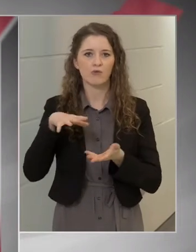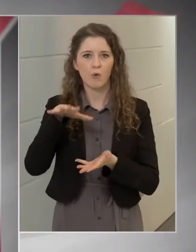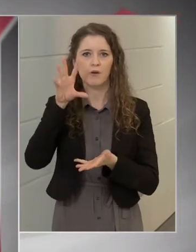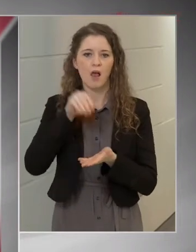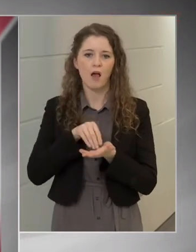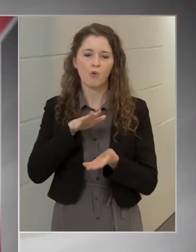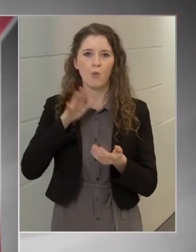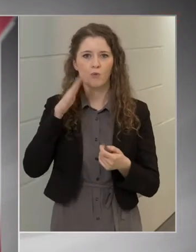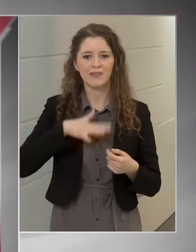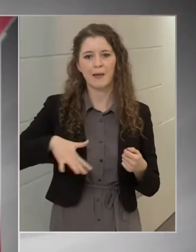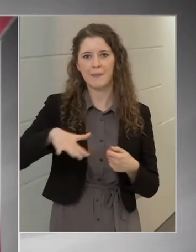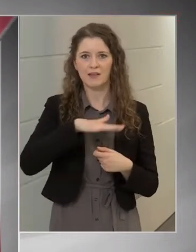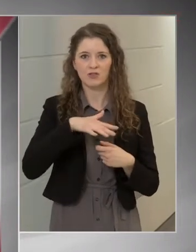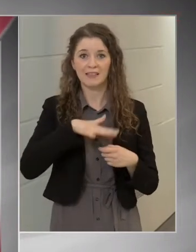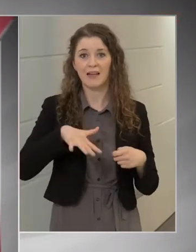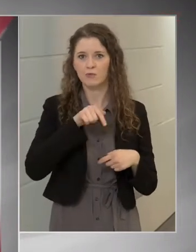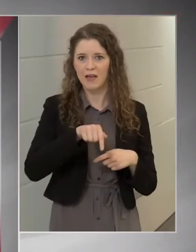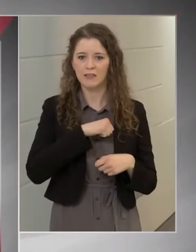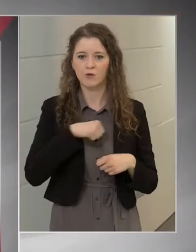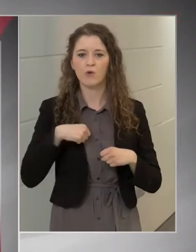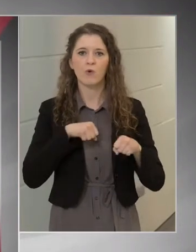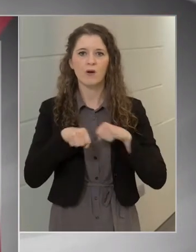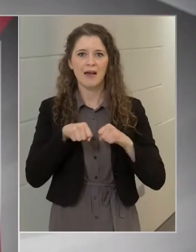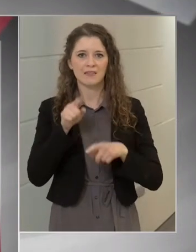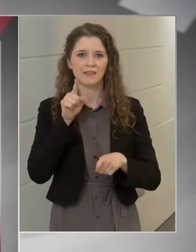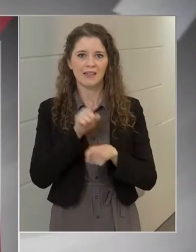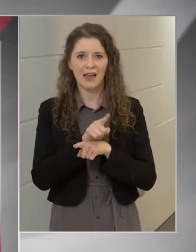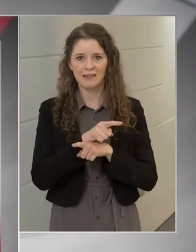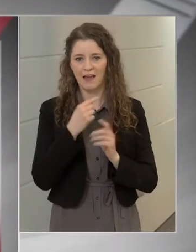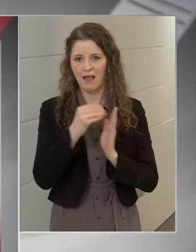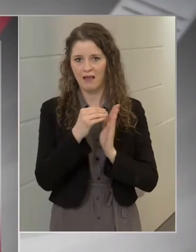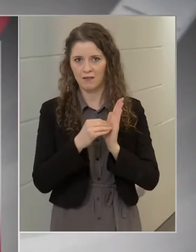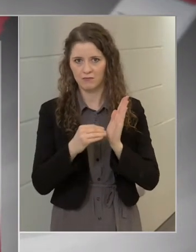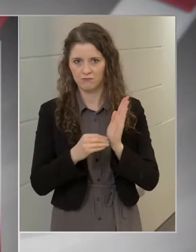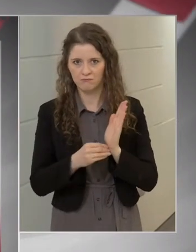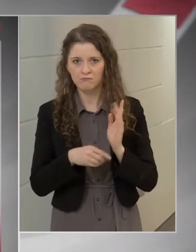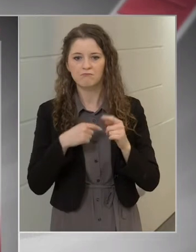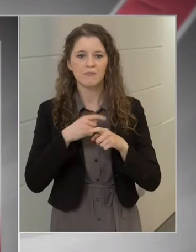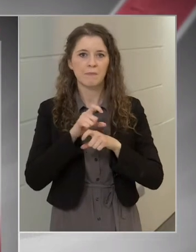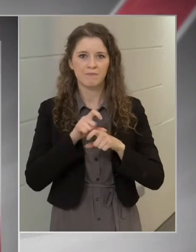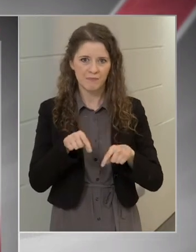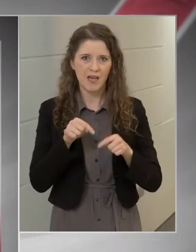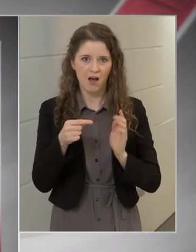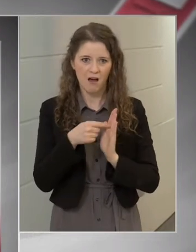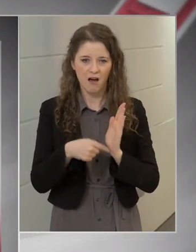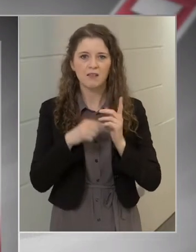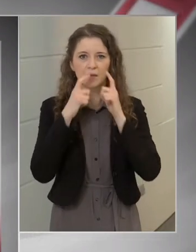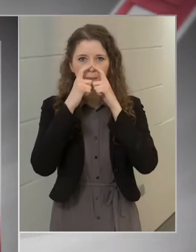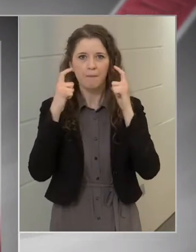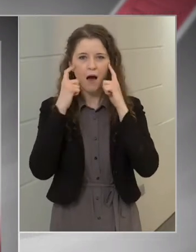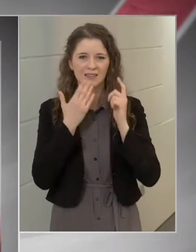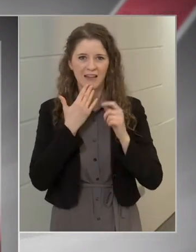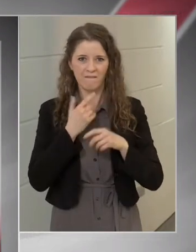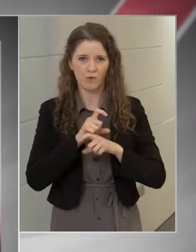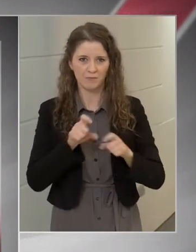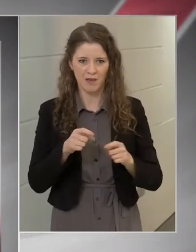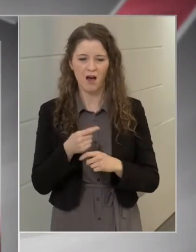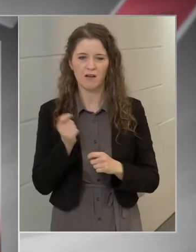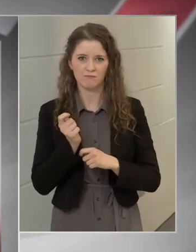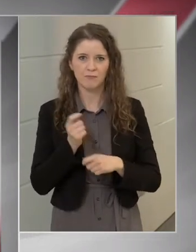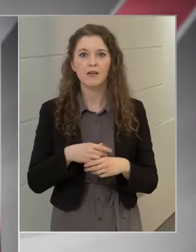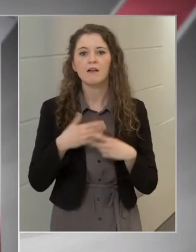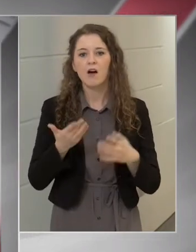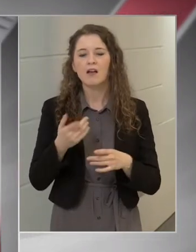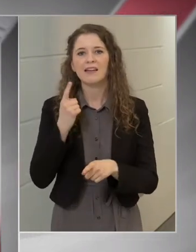település területén az önkormányzati rendeletekben elrendelt maszkviselési kötelezettségnek nem tettek eledet a közterületen, illetve a rendeletekben